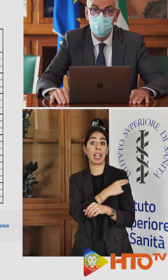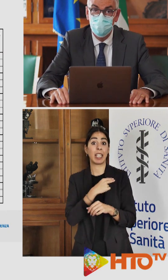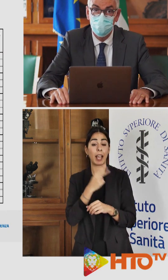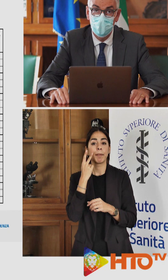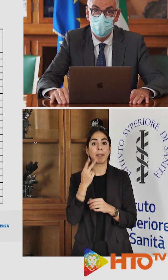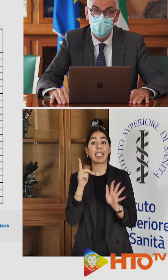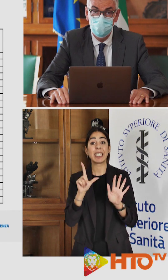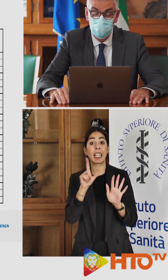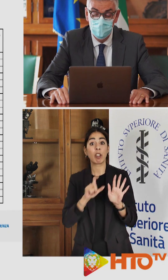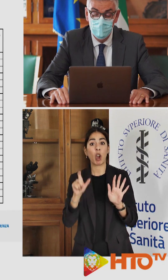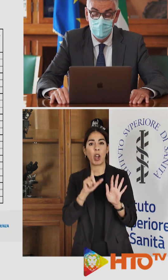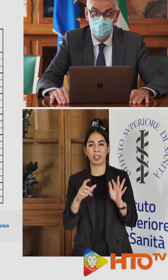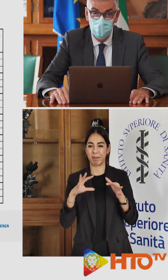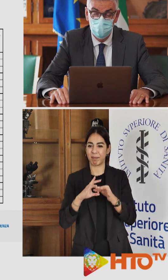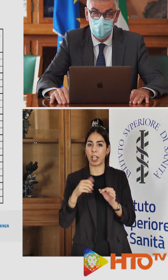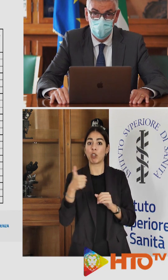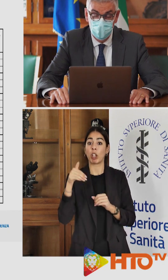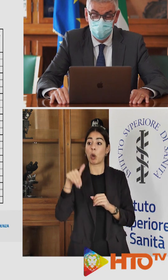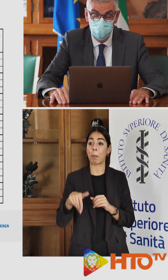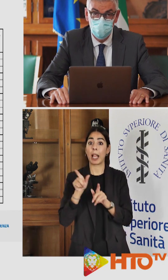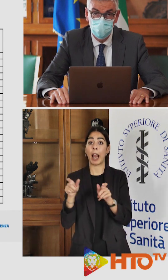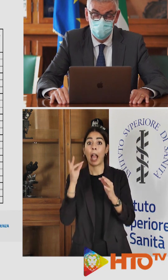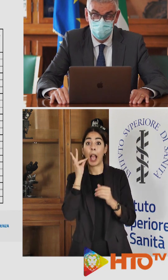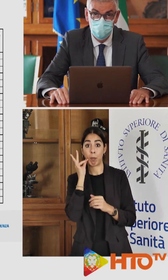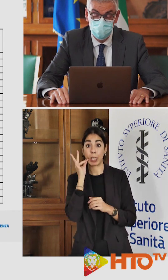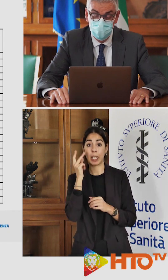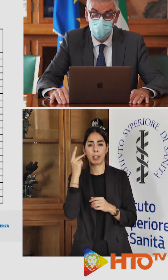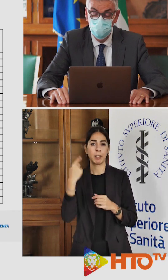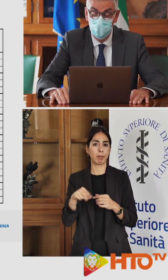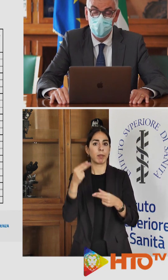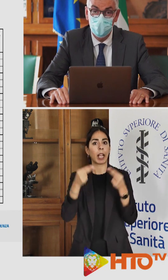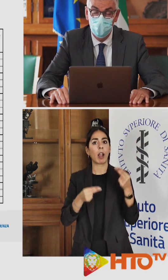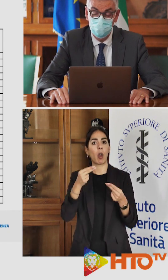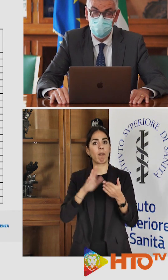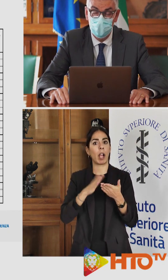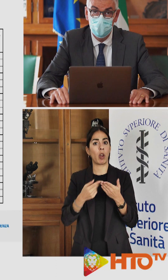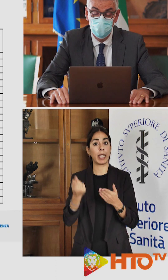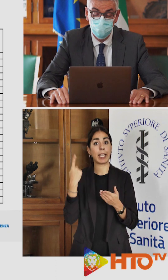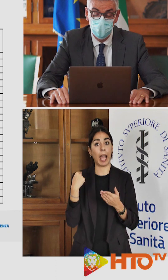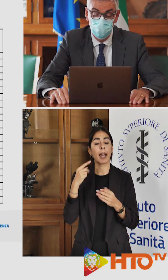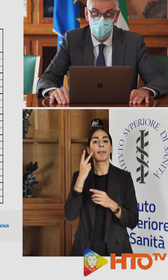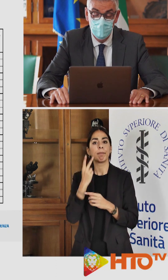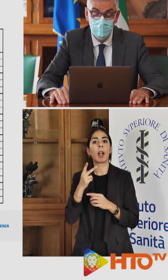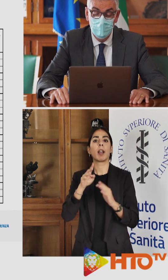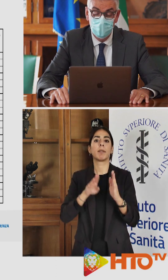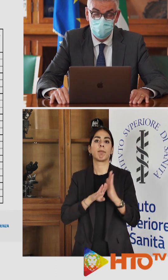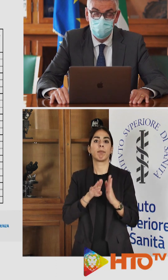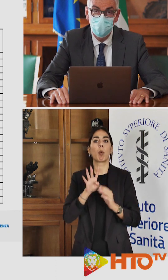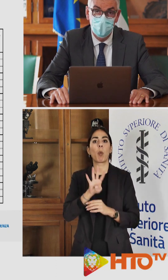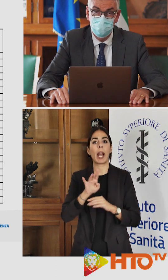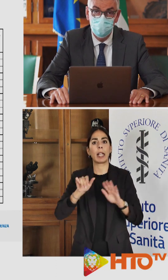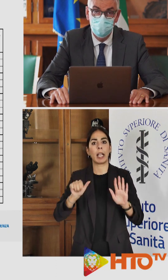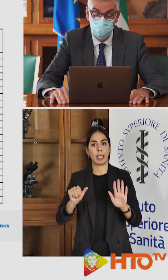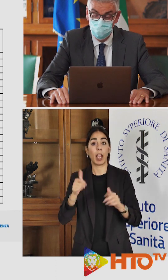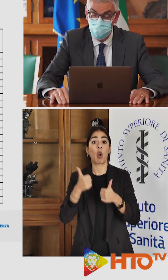7 giorni per 100.000 abitanti, calcolata con i valori di ieri, è pari a 46 rispetto a